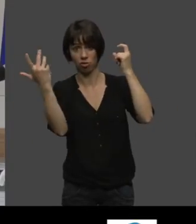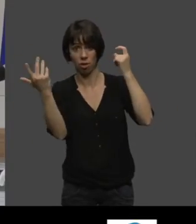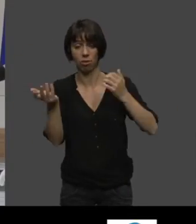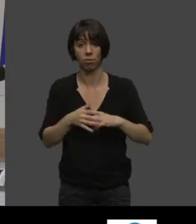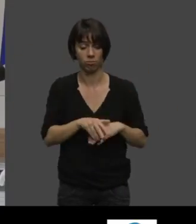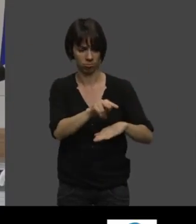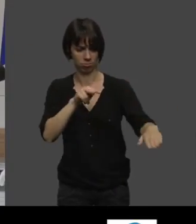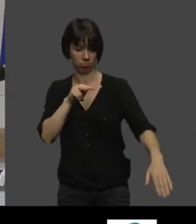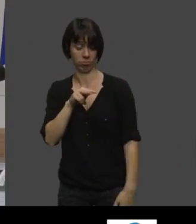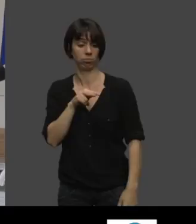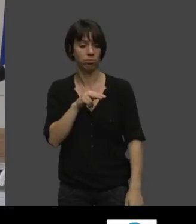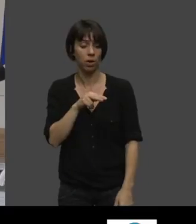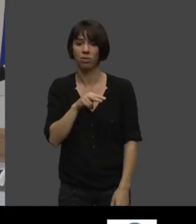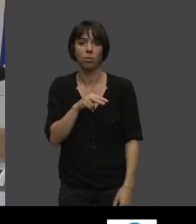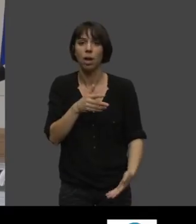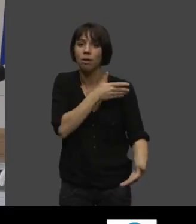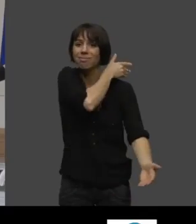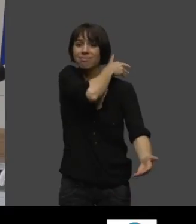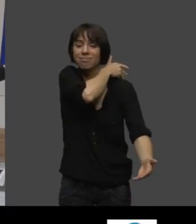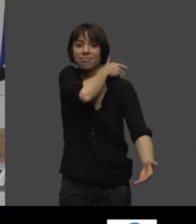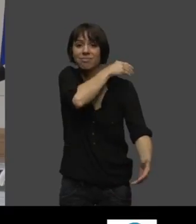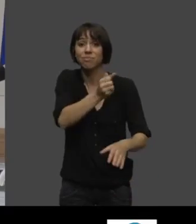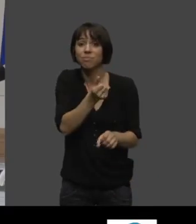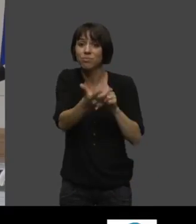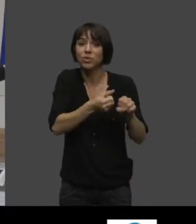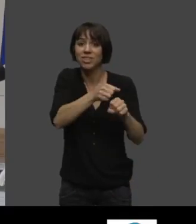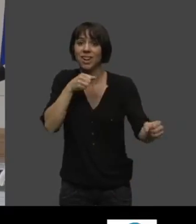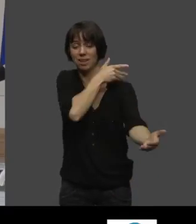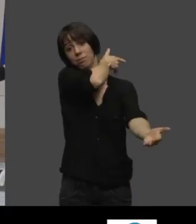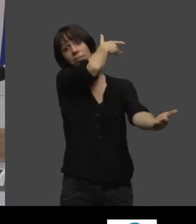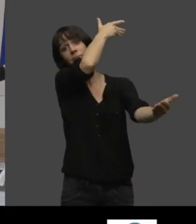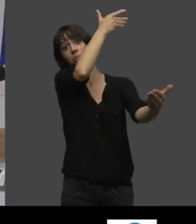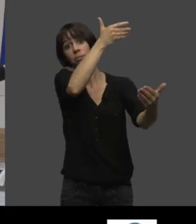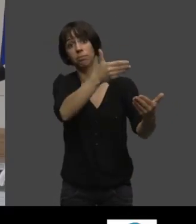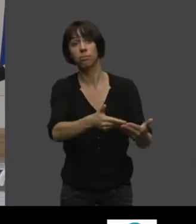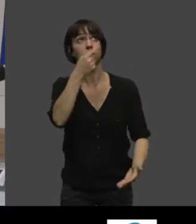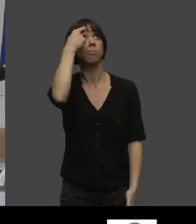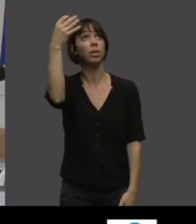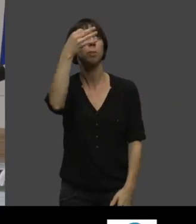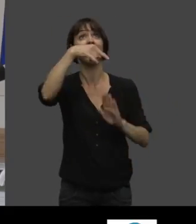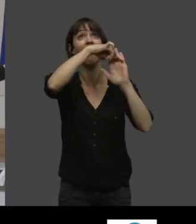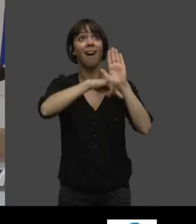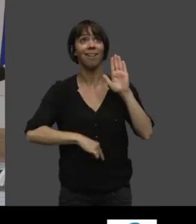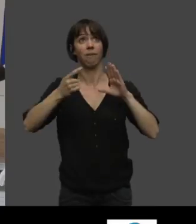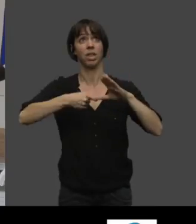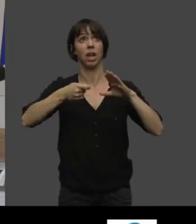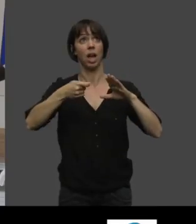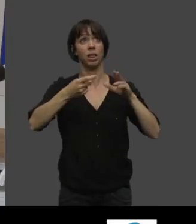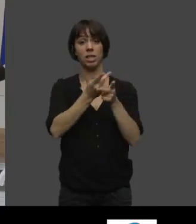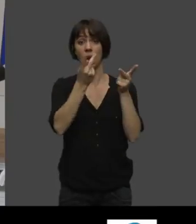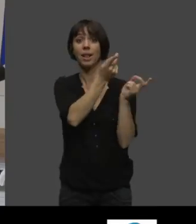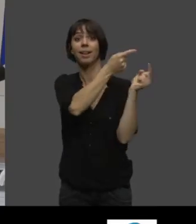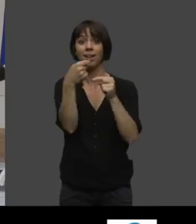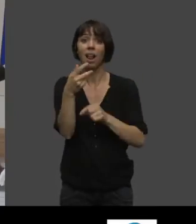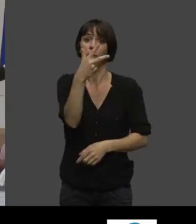depuis plusieurs siècles, c'est trois cuillères d'huile et une cuillère de vinaigre. Pourquoi ? Bon,